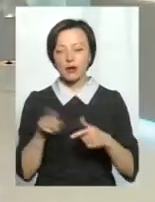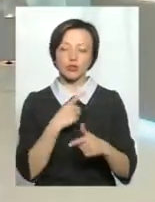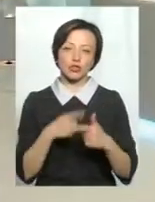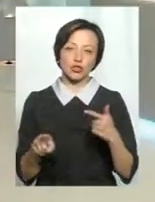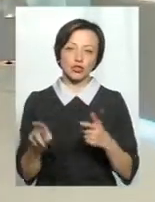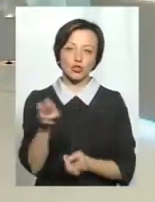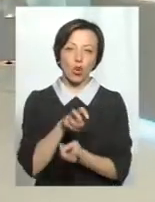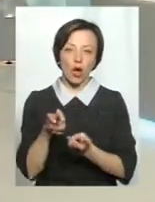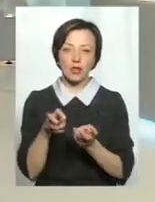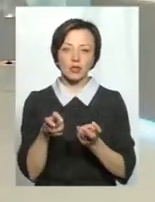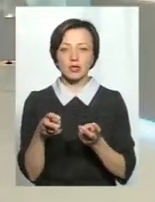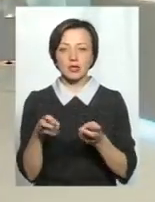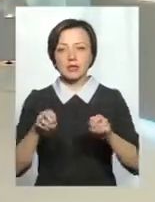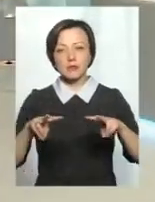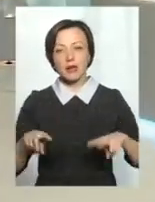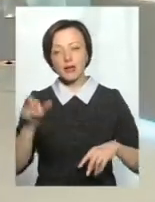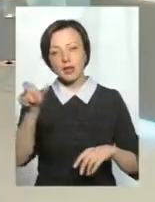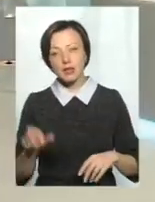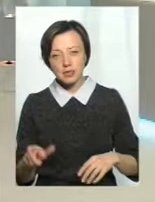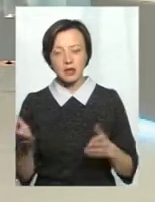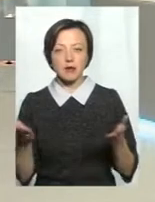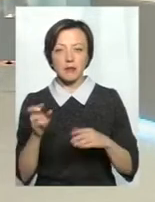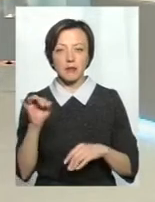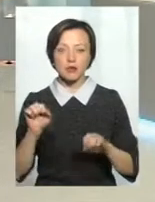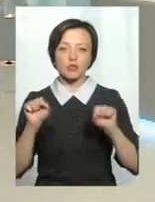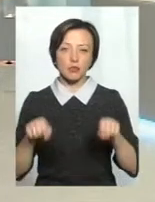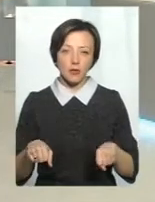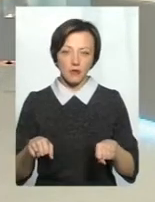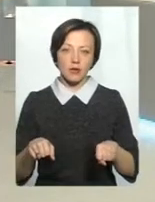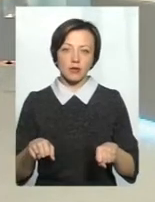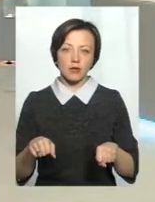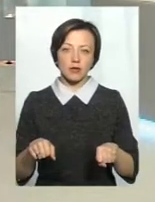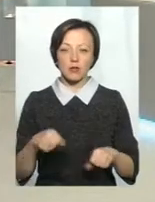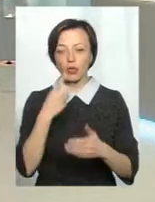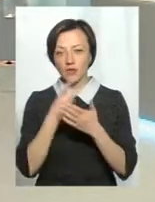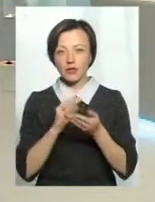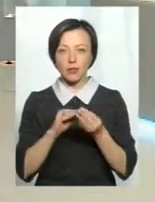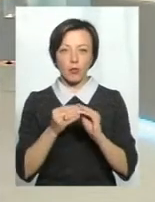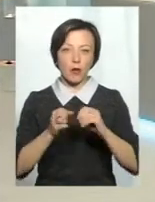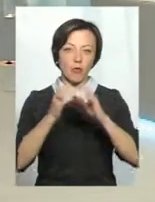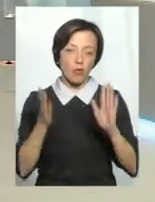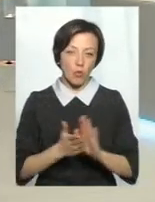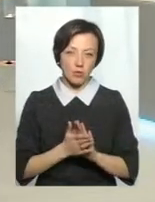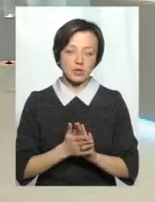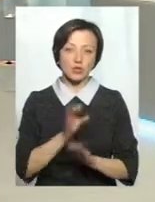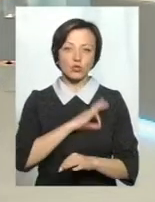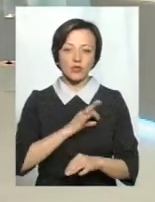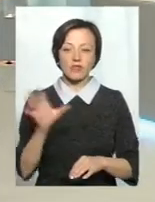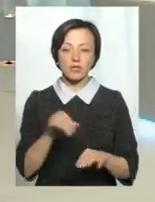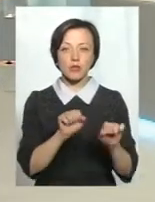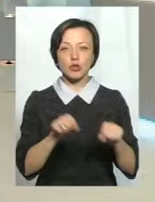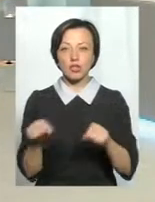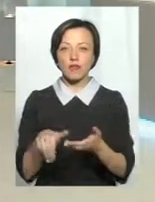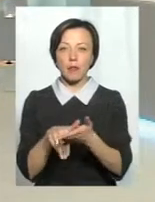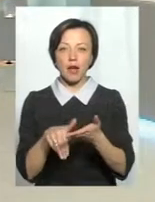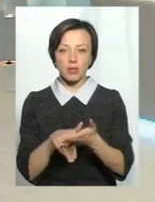шукати фахівця, який би зумів поглянути на проблему в комплексі і заставити всі можливі